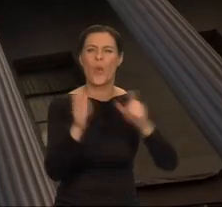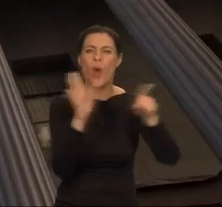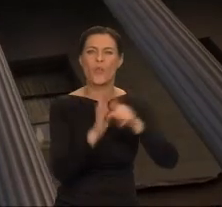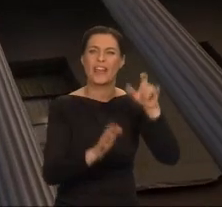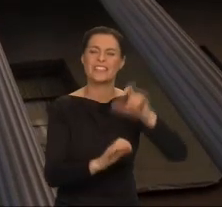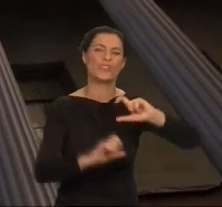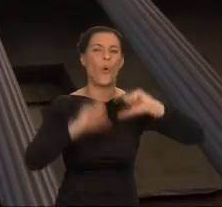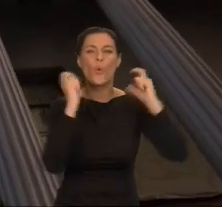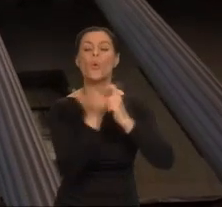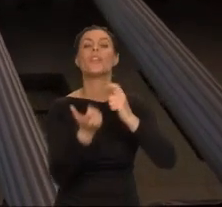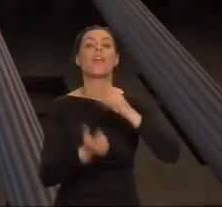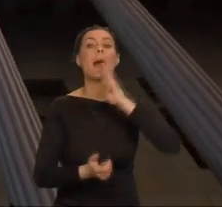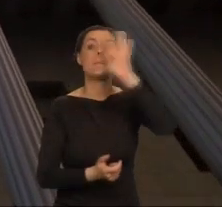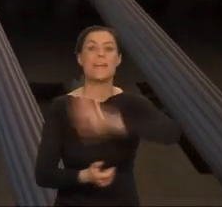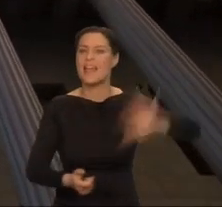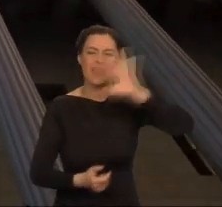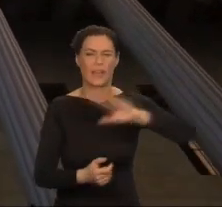pisarek amerykańskich.